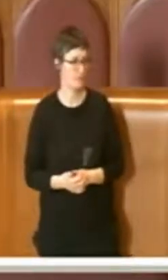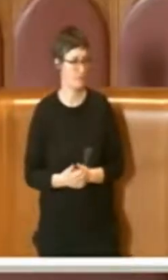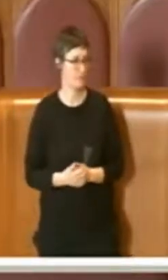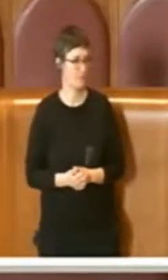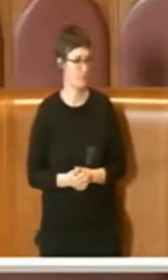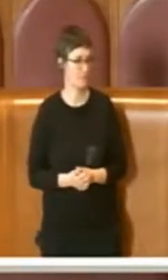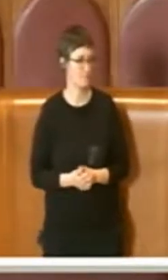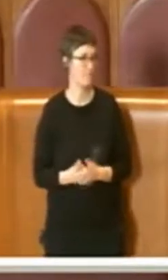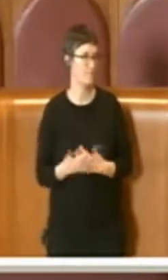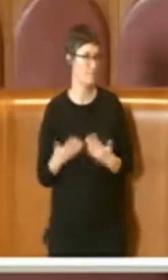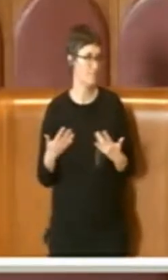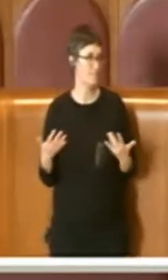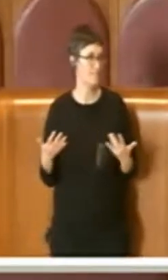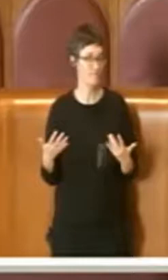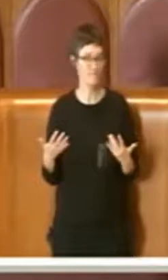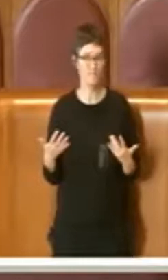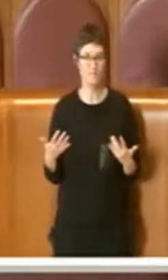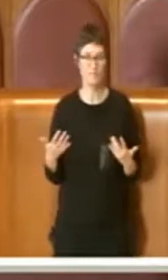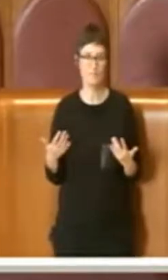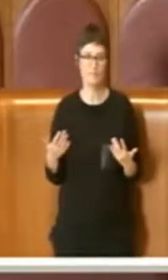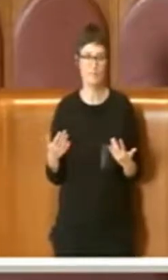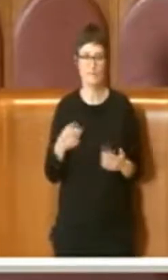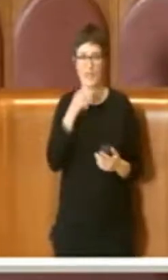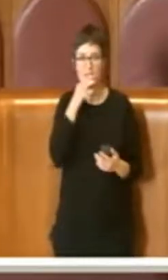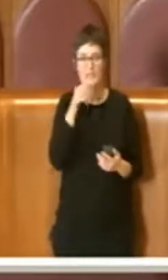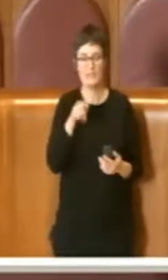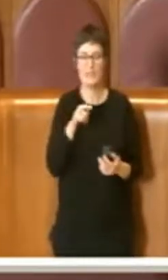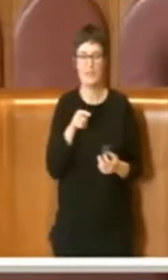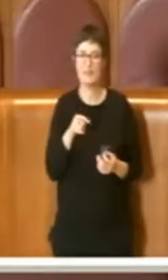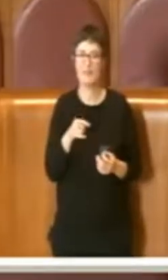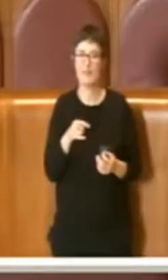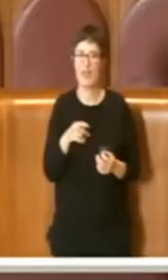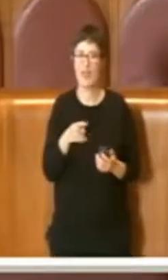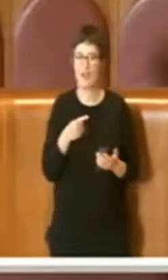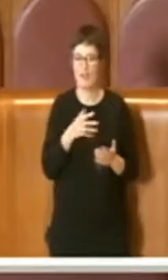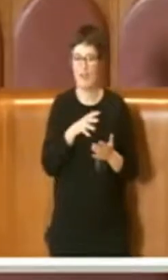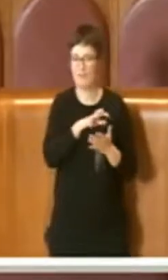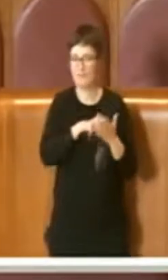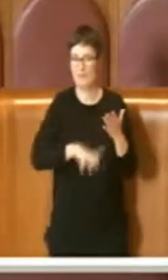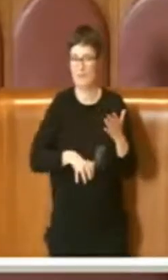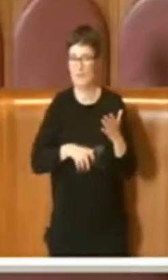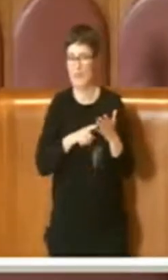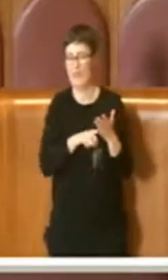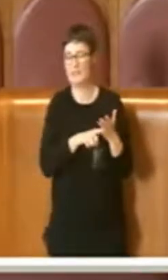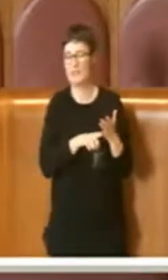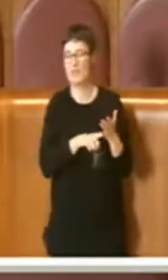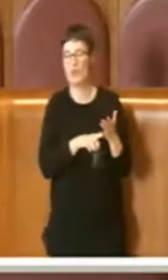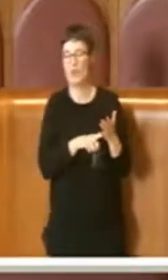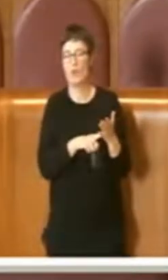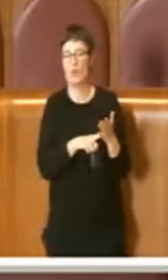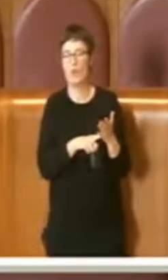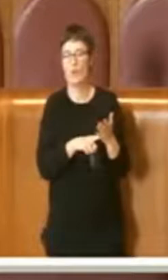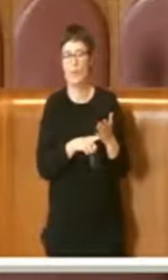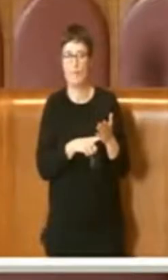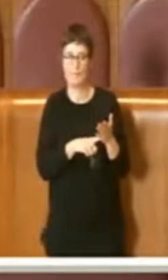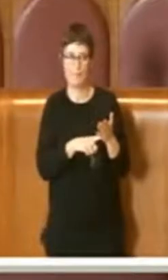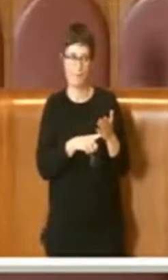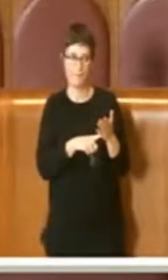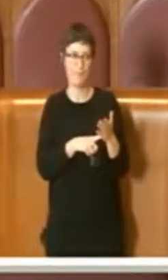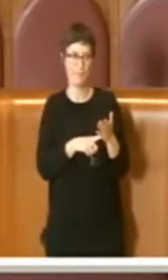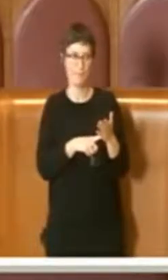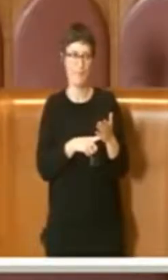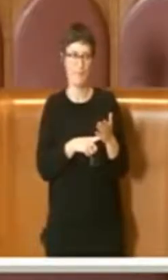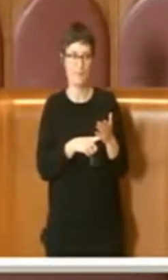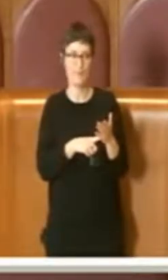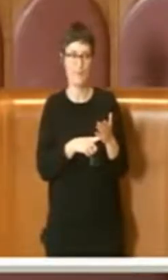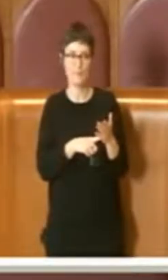questo per dirvi che comunque questo atto, questo dispositivo, rientra in un piano